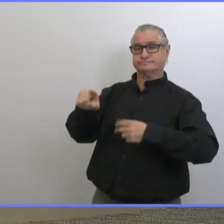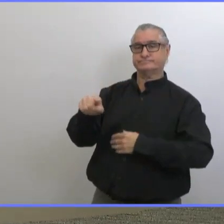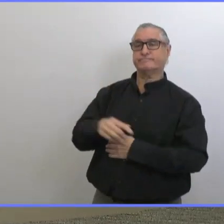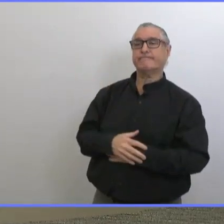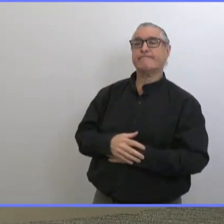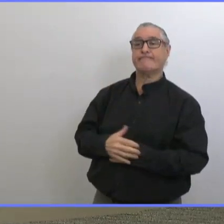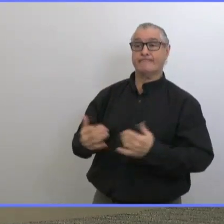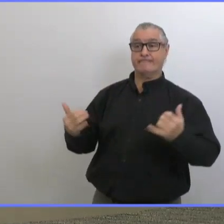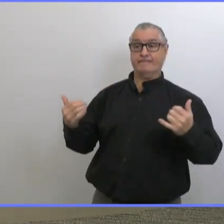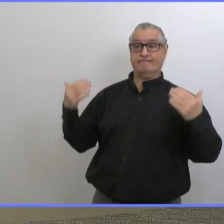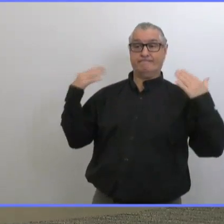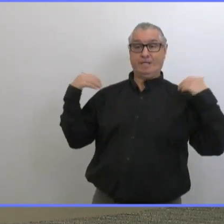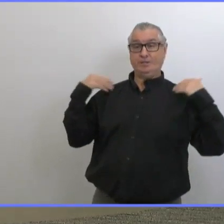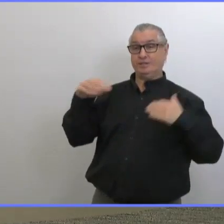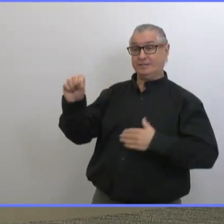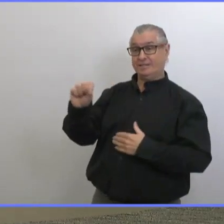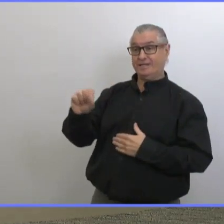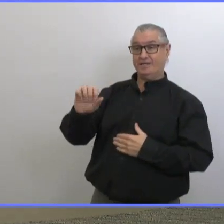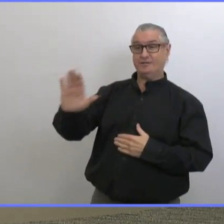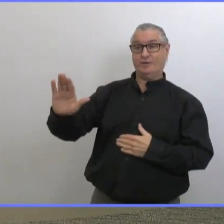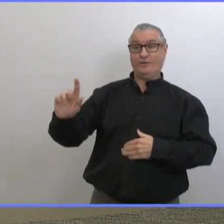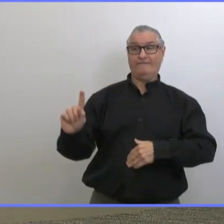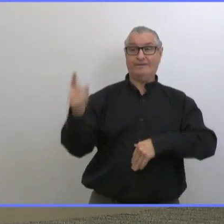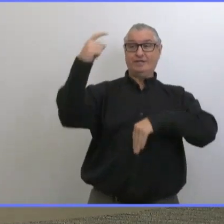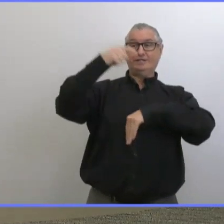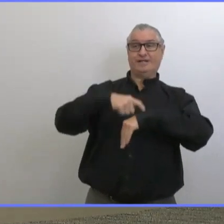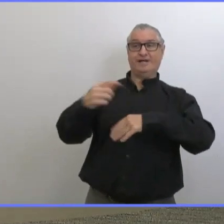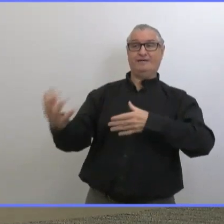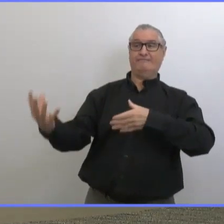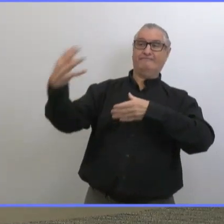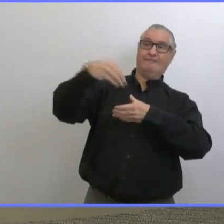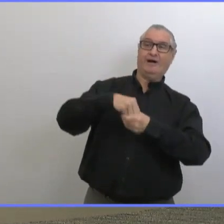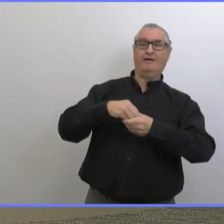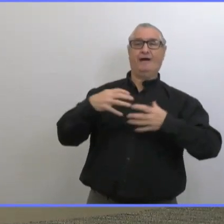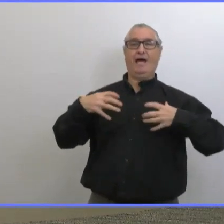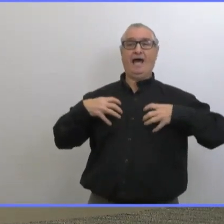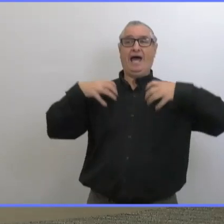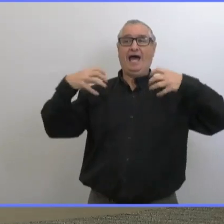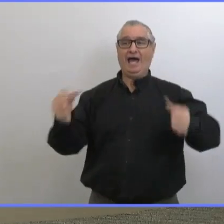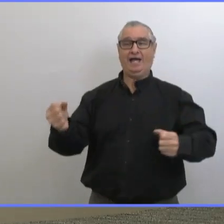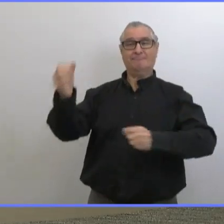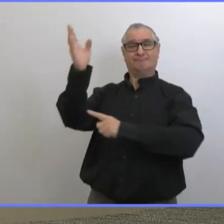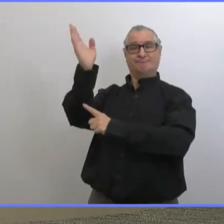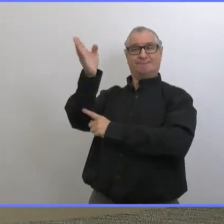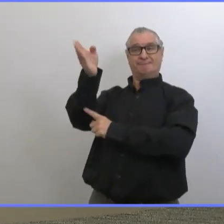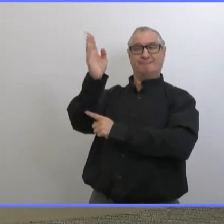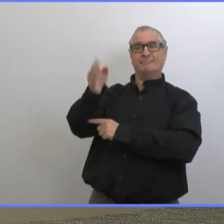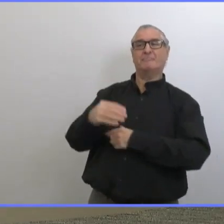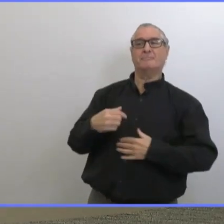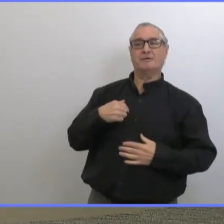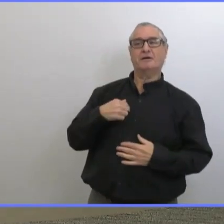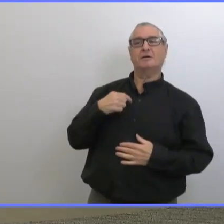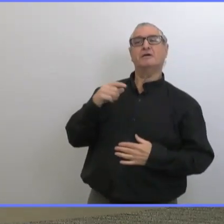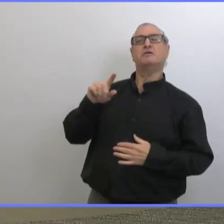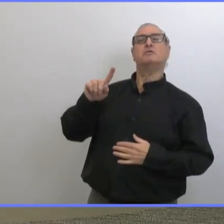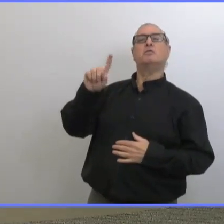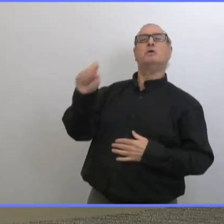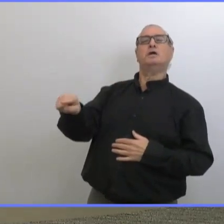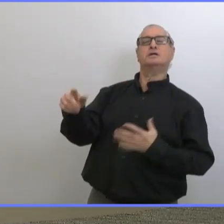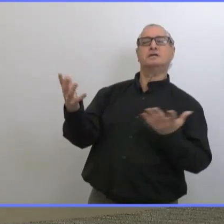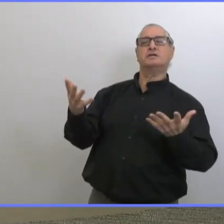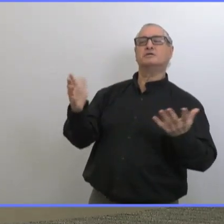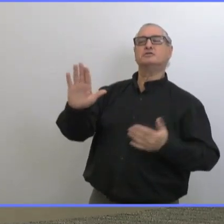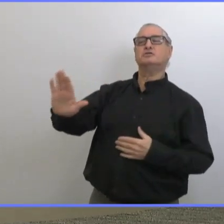c'est votre première apparition et donc, j'aimerais vous demander de manière générale,